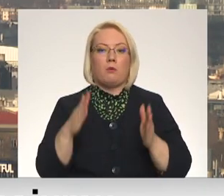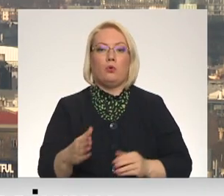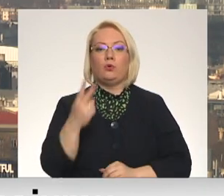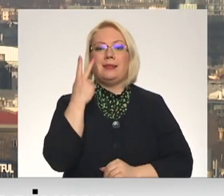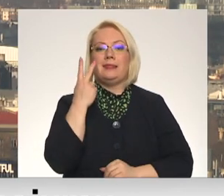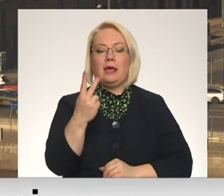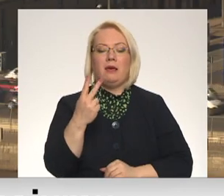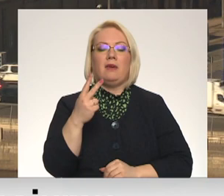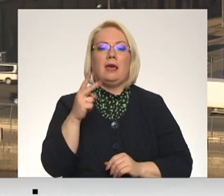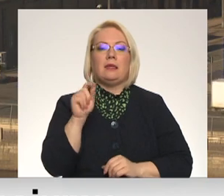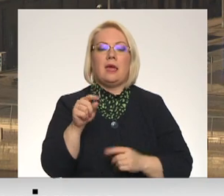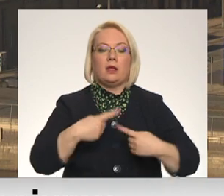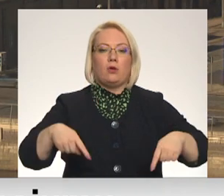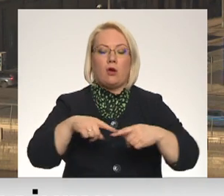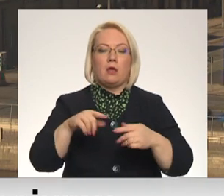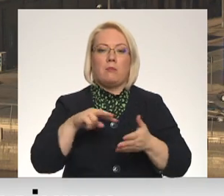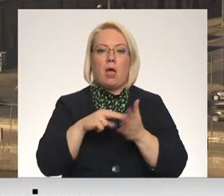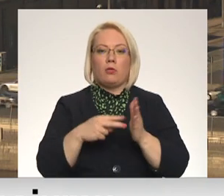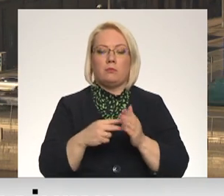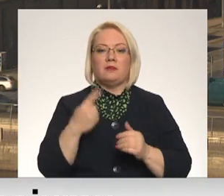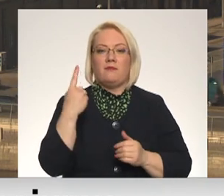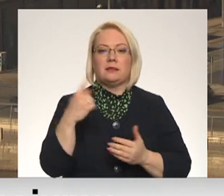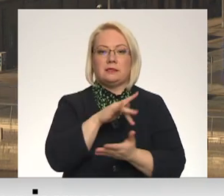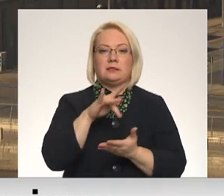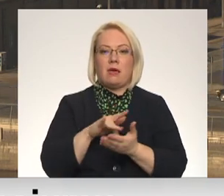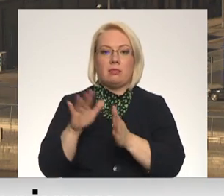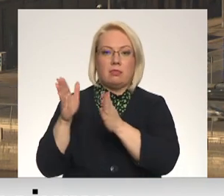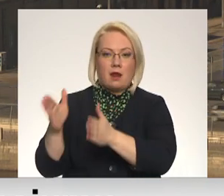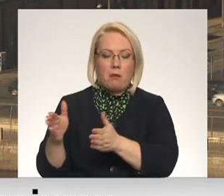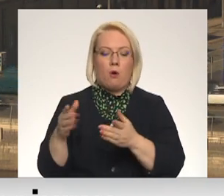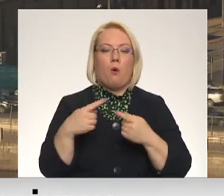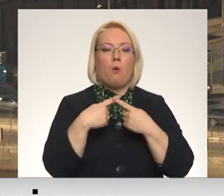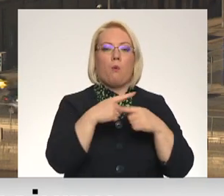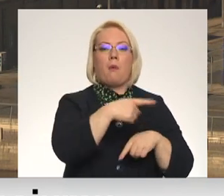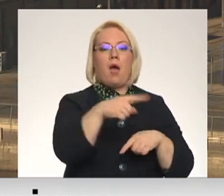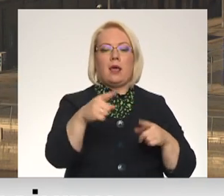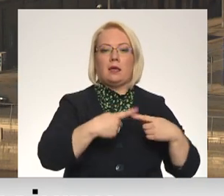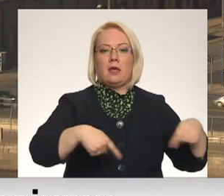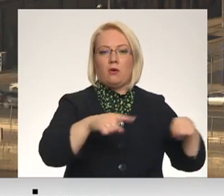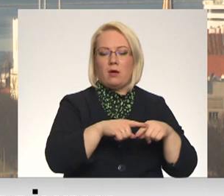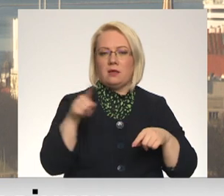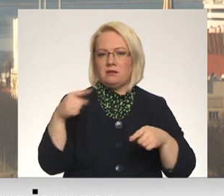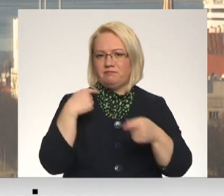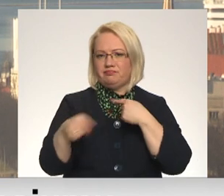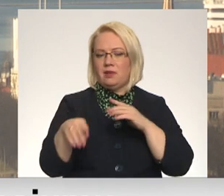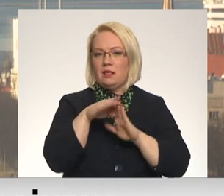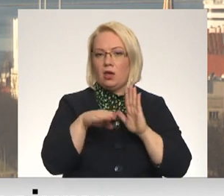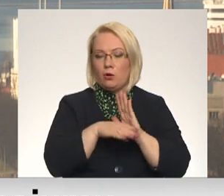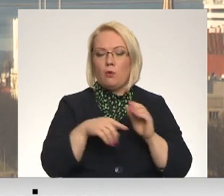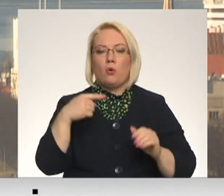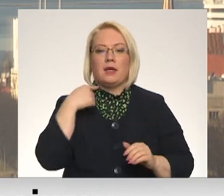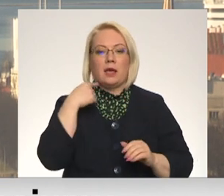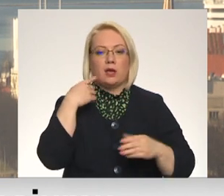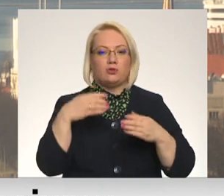teritoriālie plānojumi viens centram un viens pārējai teritorijai, kas esot preturnā ar likumu. Rīgas dome gan tam nepiekrīt un